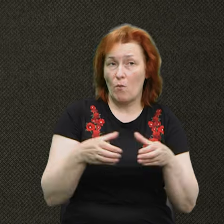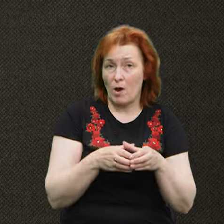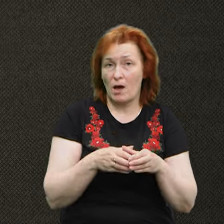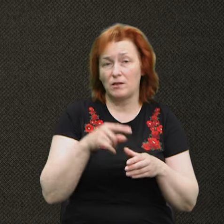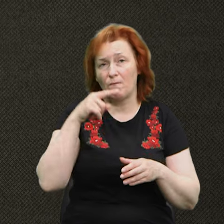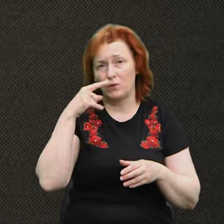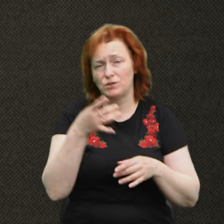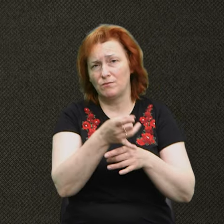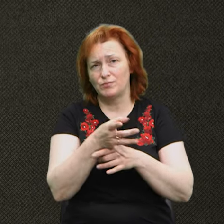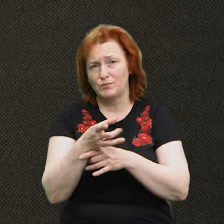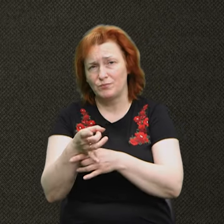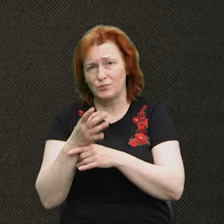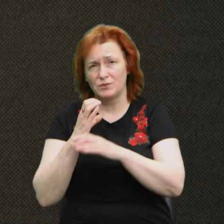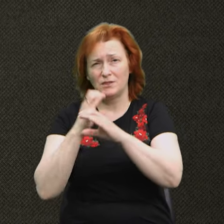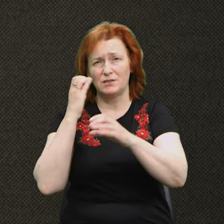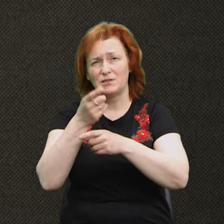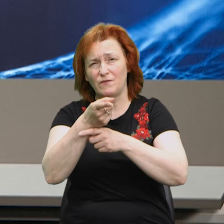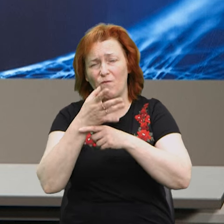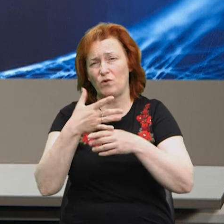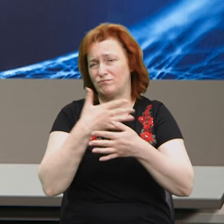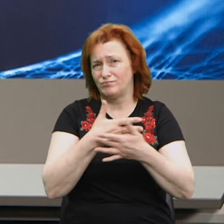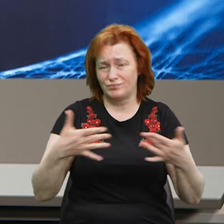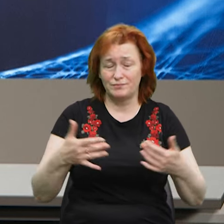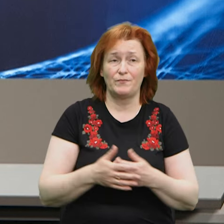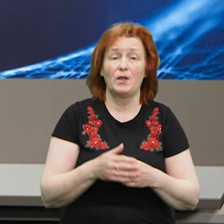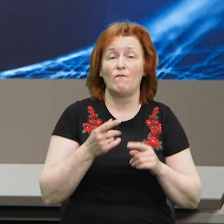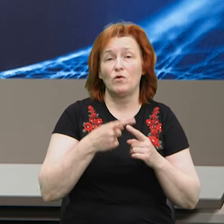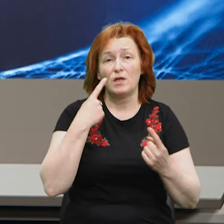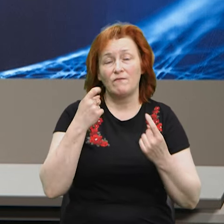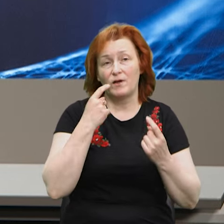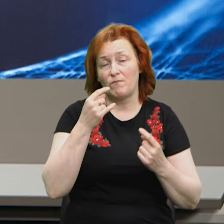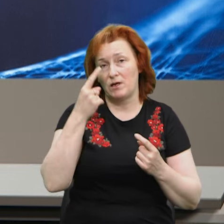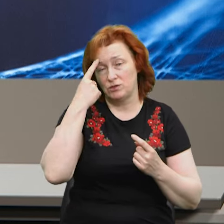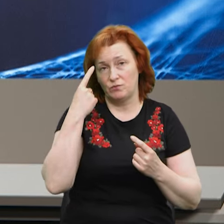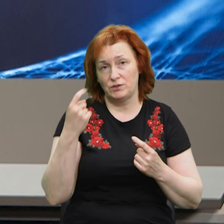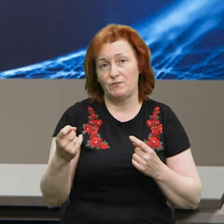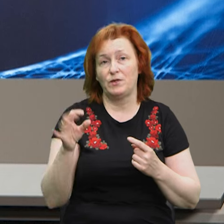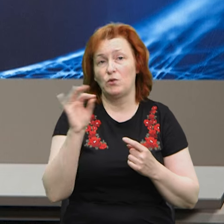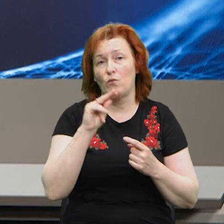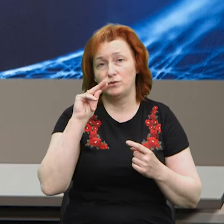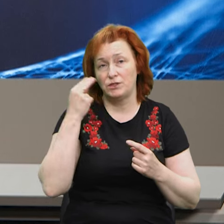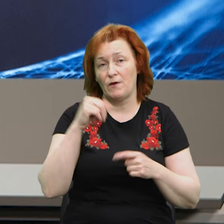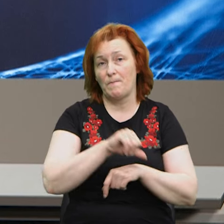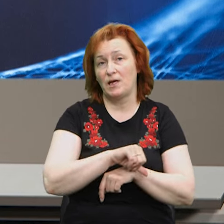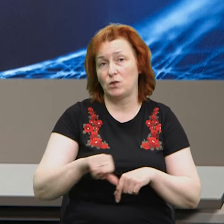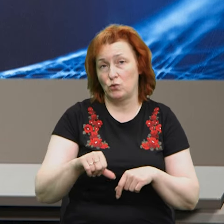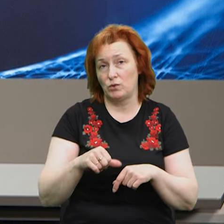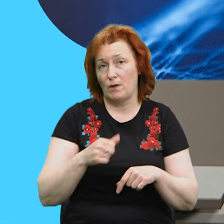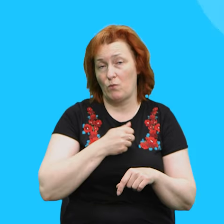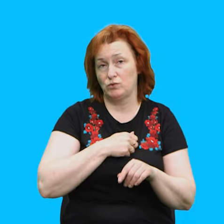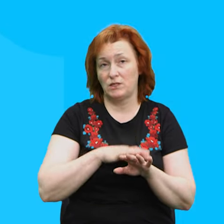вели вогонь з мінометів, ствольної артилерії та дронів. Цю інформацію Суспільному повідомили у Чернігівському прикордонному загоні.